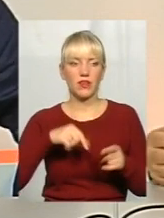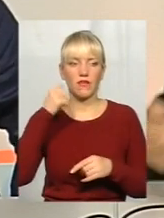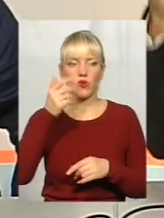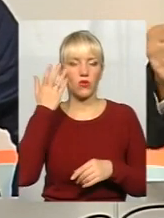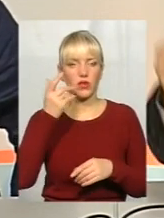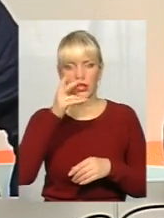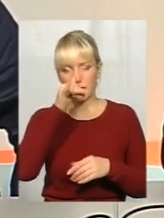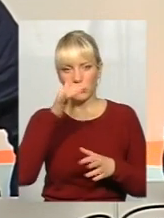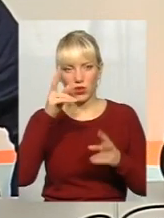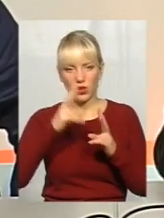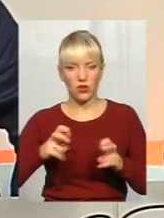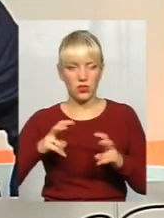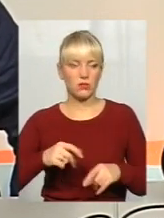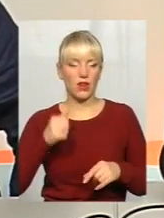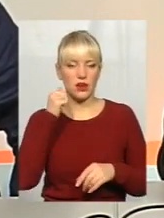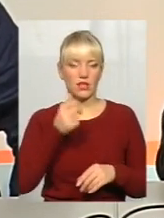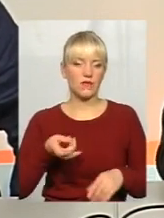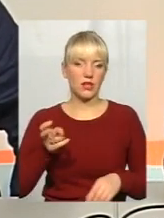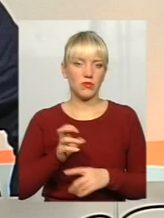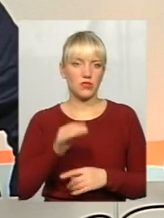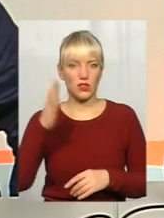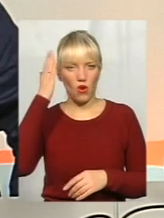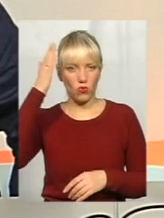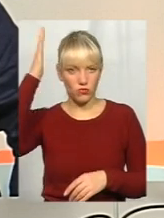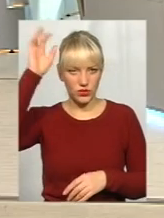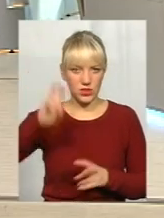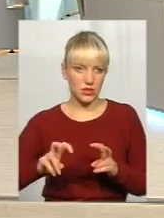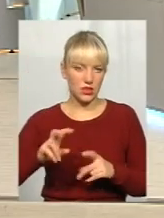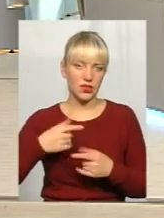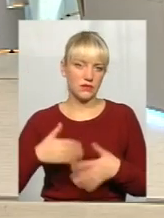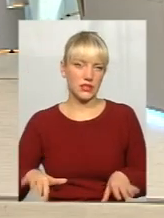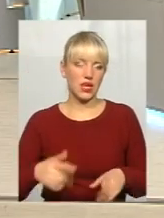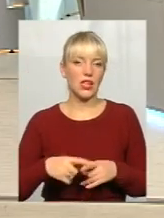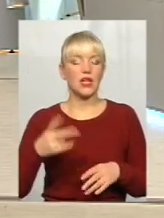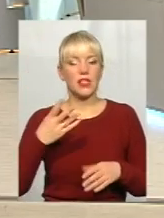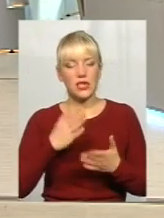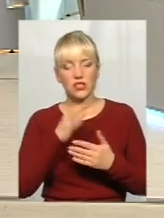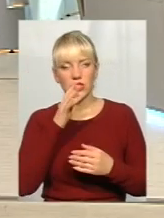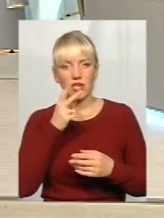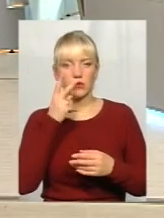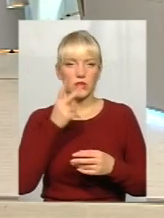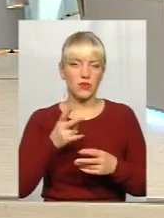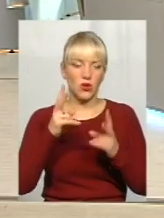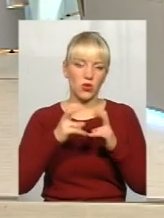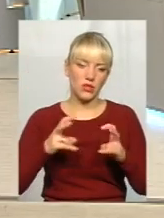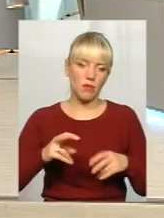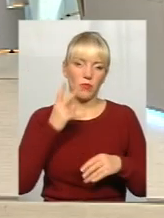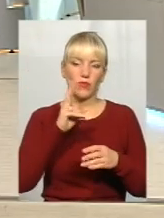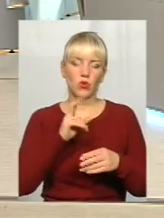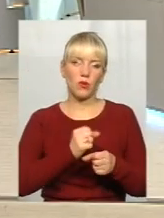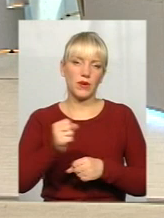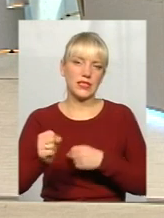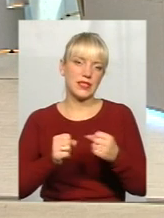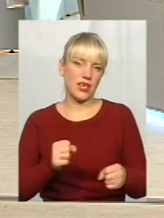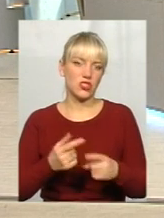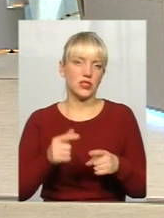розібратися, тут завтра йому там прийшли, все, на голову сіли і так робить так. Він має час розібратися, подивіться на цих призначень. Я думаю, що зараз призначень, де